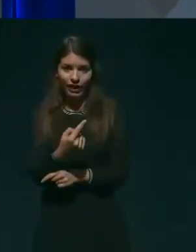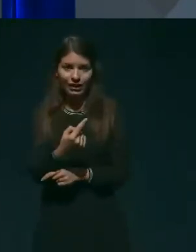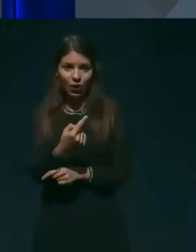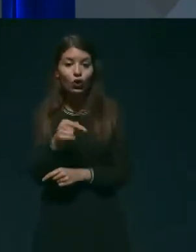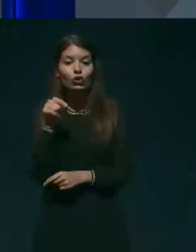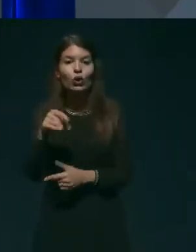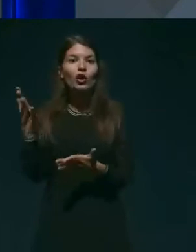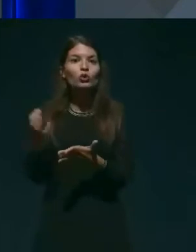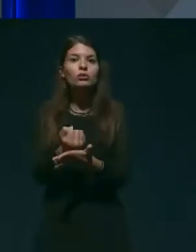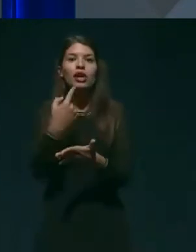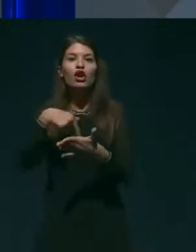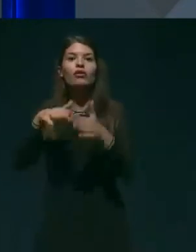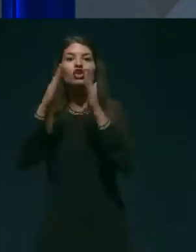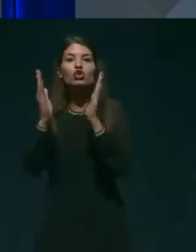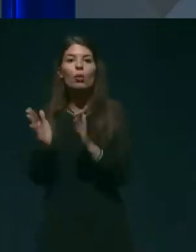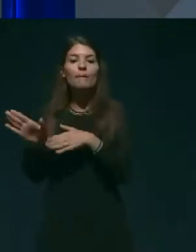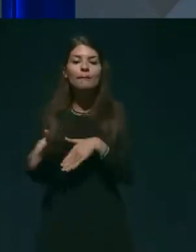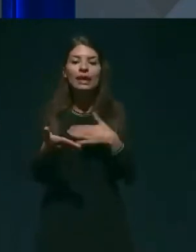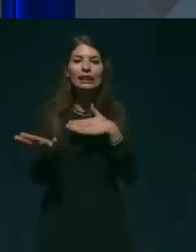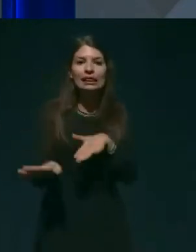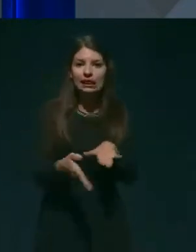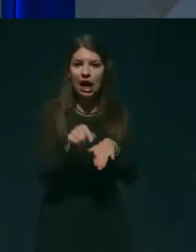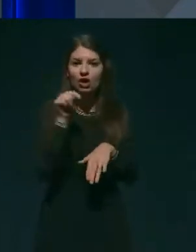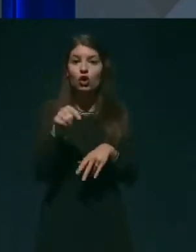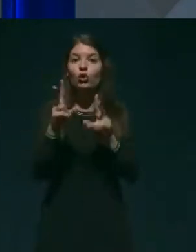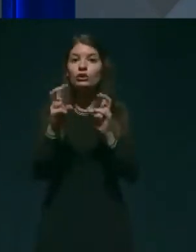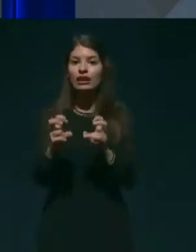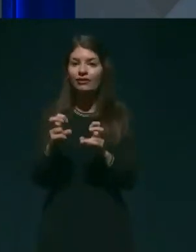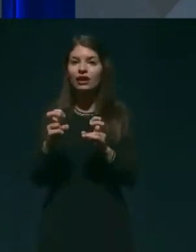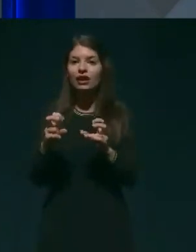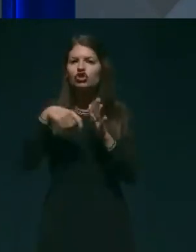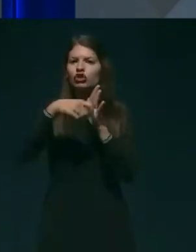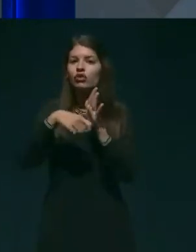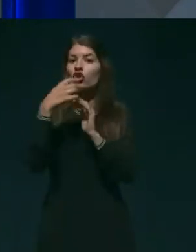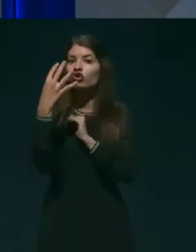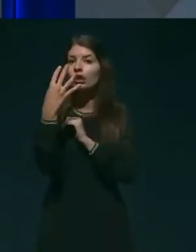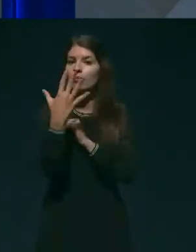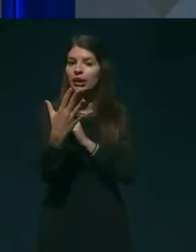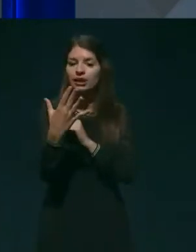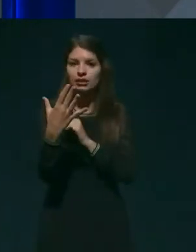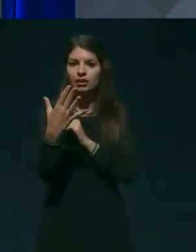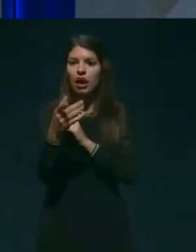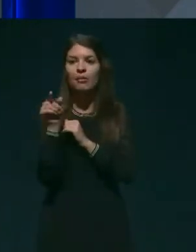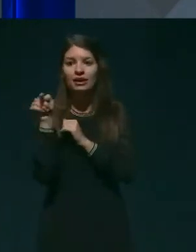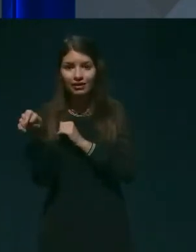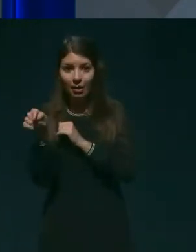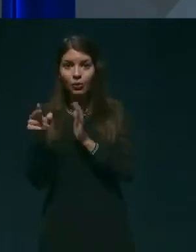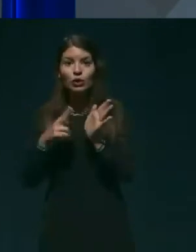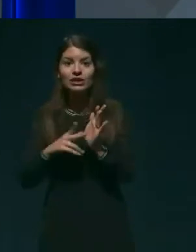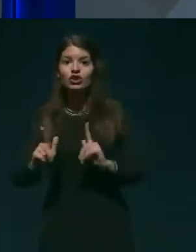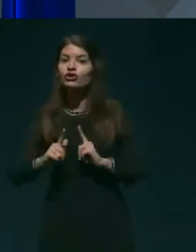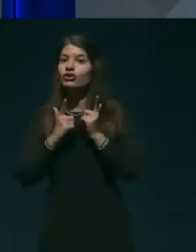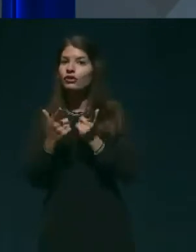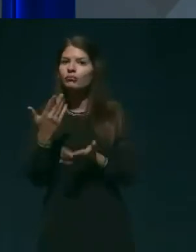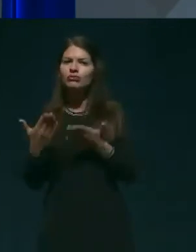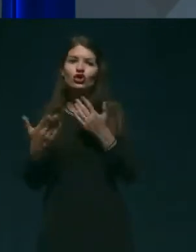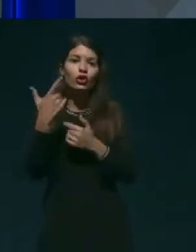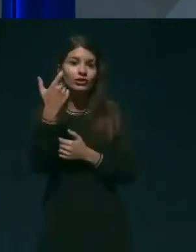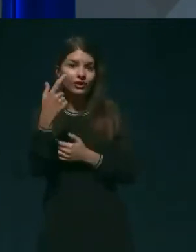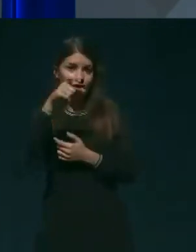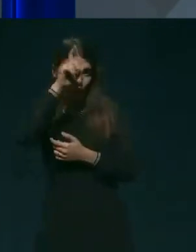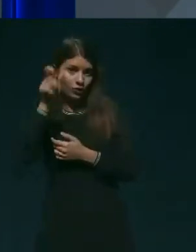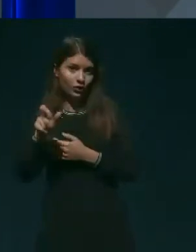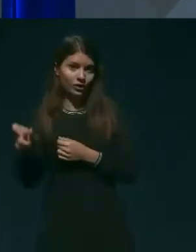Metlika, kjer se je število okužbo dostavilo po 54, število stanovalce je pa blizu 200. Se pravi, so uspeli z ukrepiti dostaviti in so